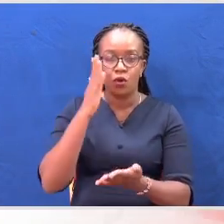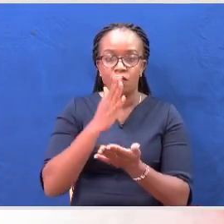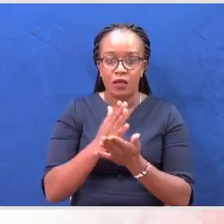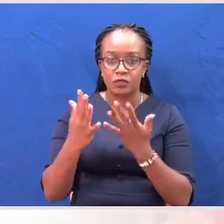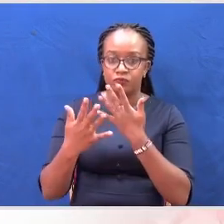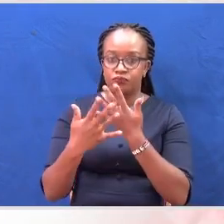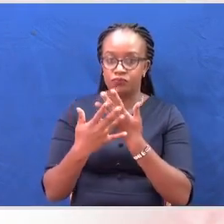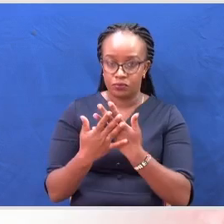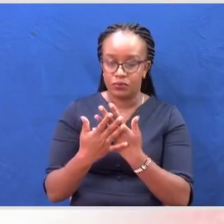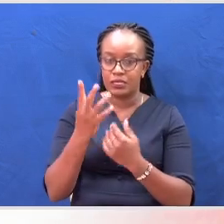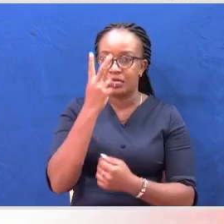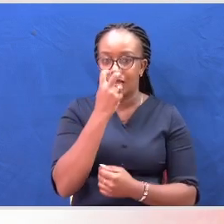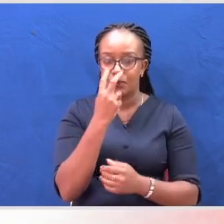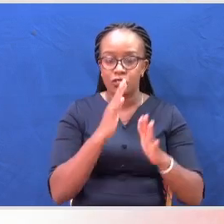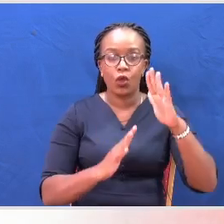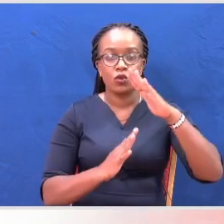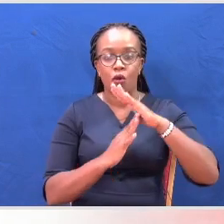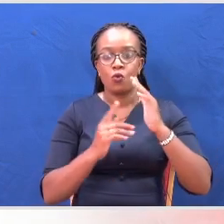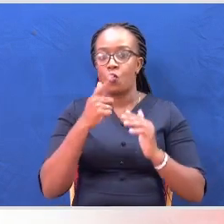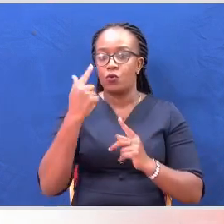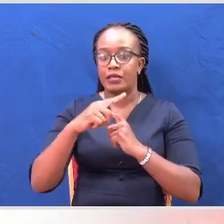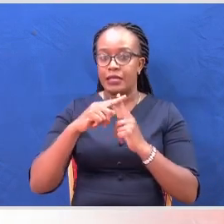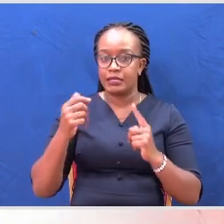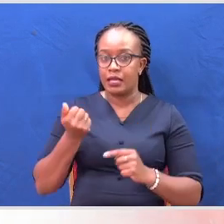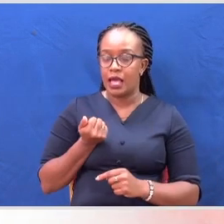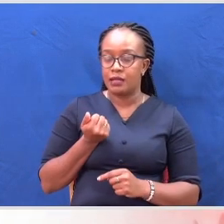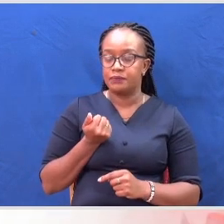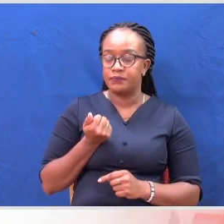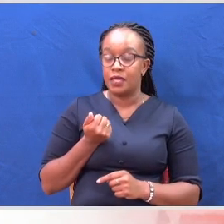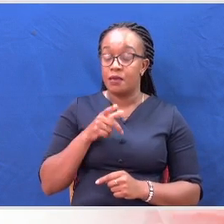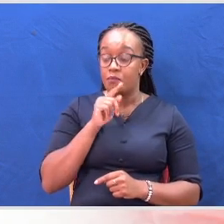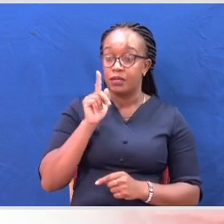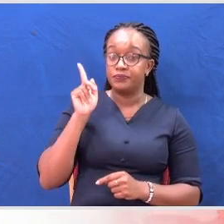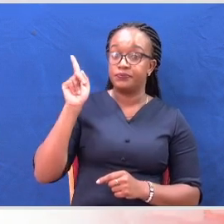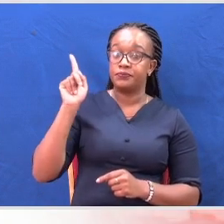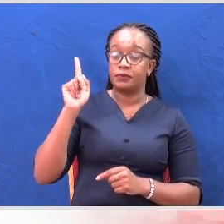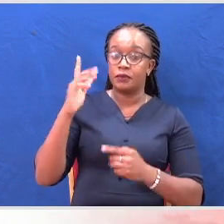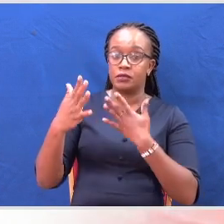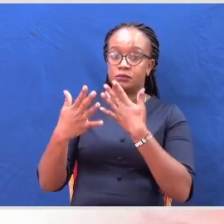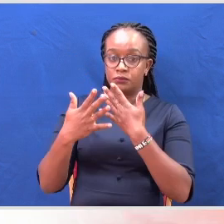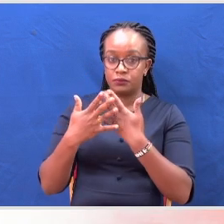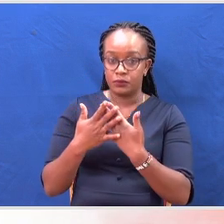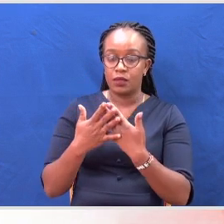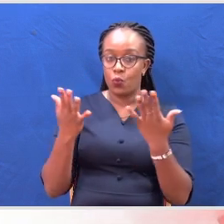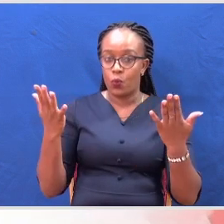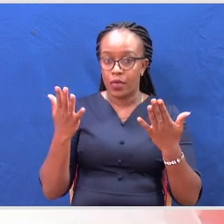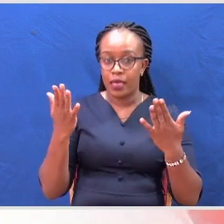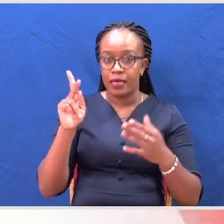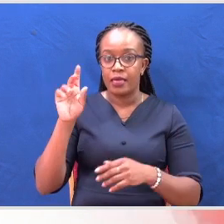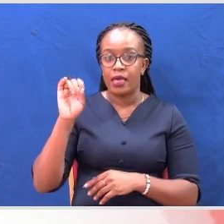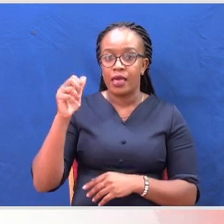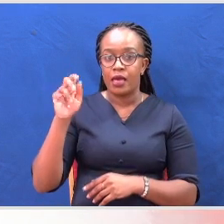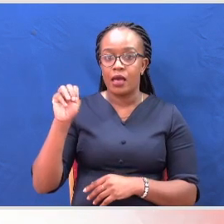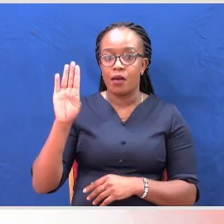kukamatwa kwa mshuki wa mkuu wa mauwaji hayo. Murimi anazuiliwa katika kituo cha polisi cha kiamumbi, baada ya